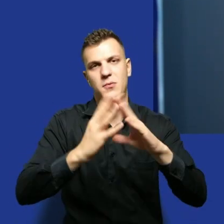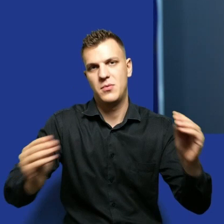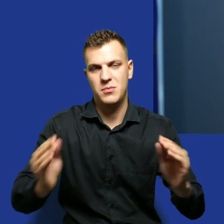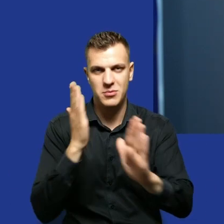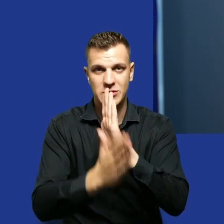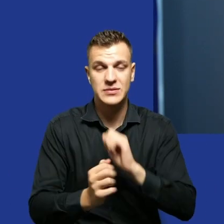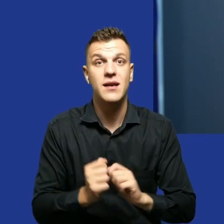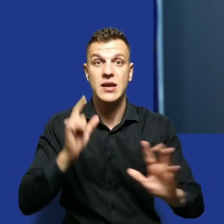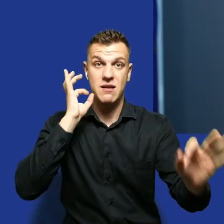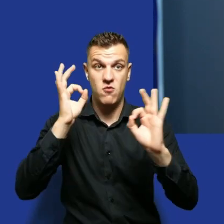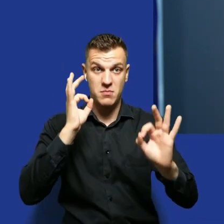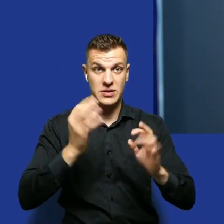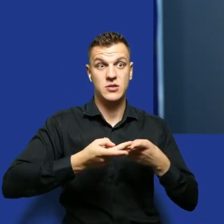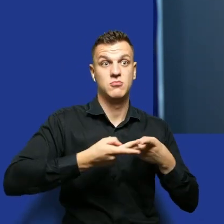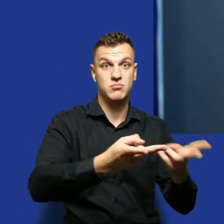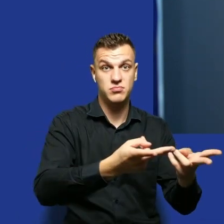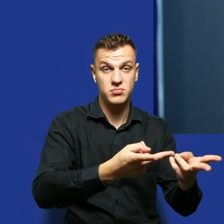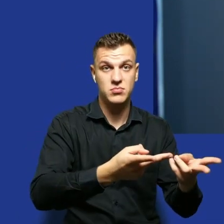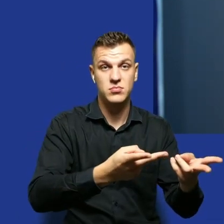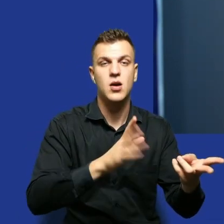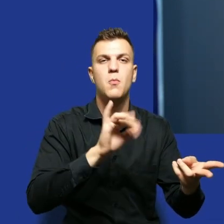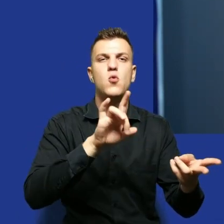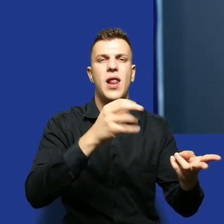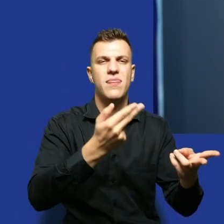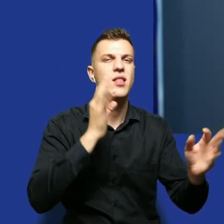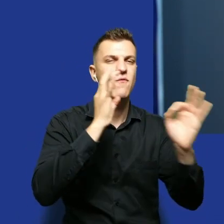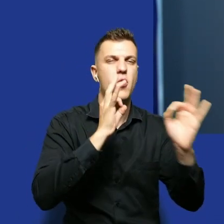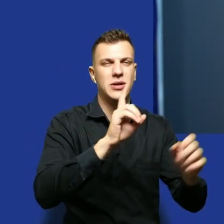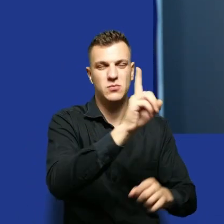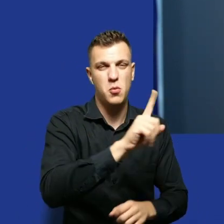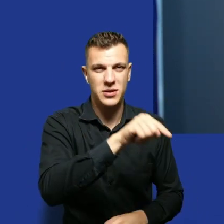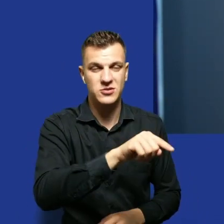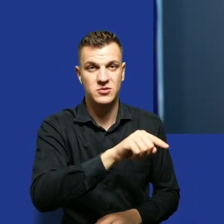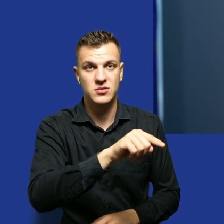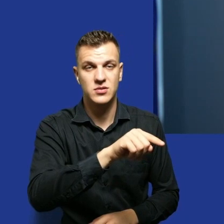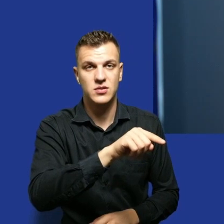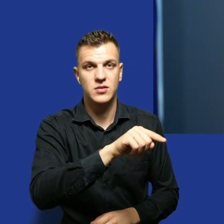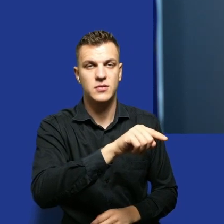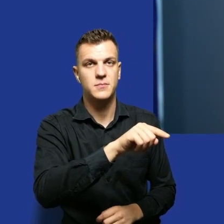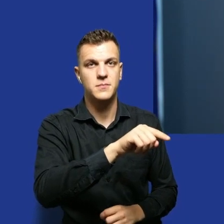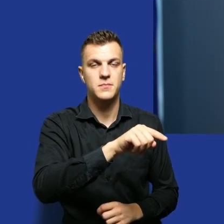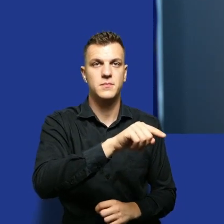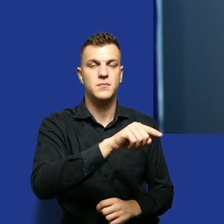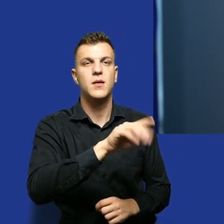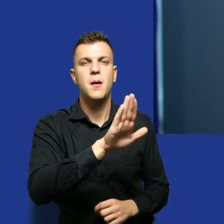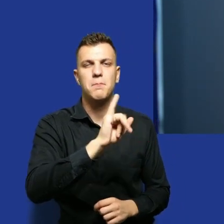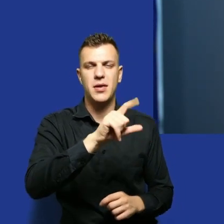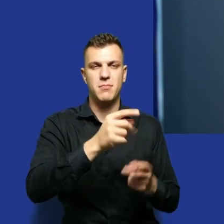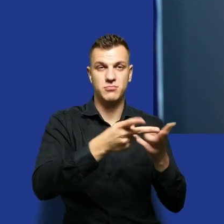Informacja udostępiona na przykład w Biuletynie Informacji Publicznej, jeżeli tam się znajduje, to